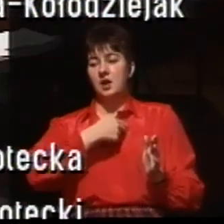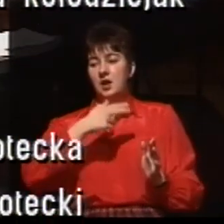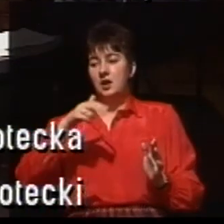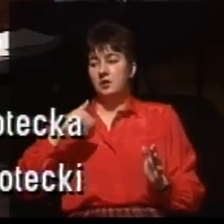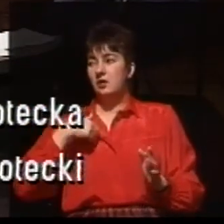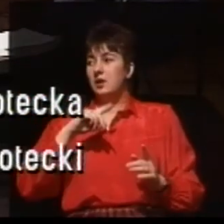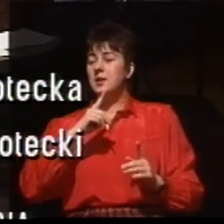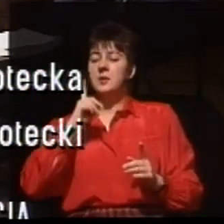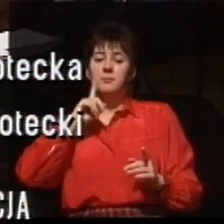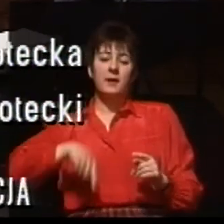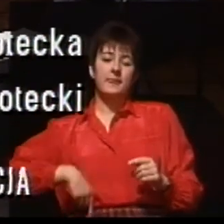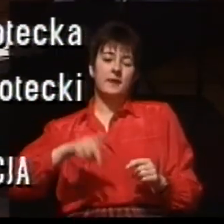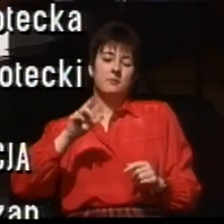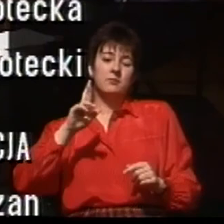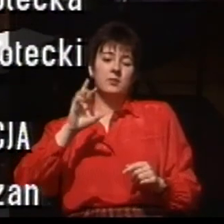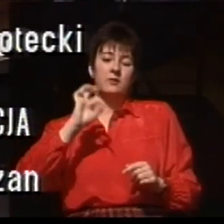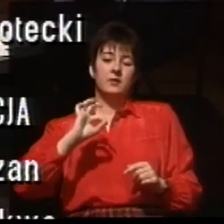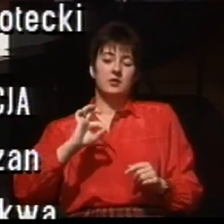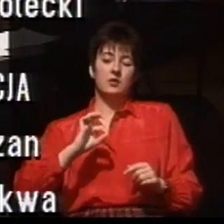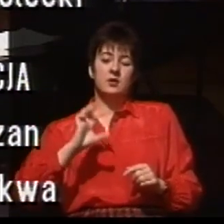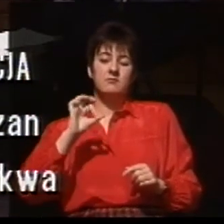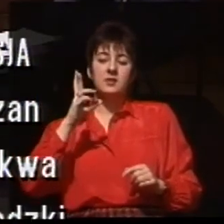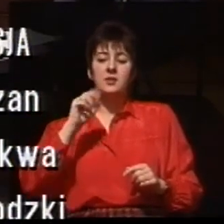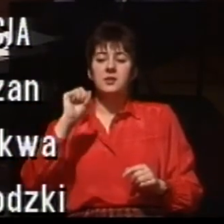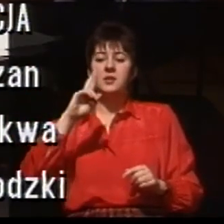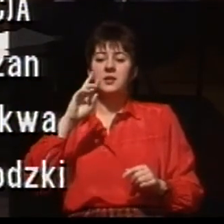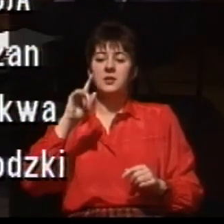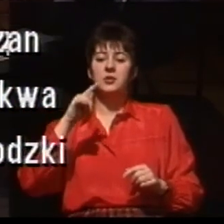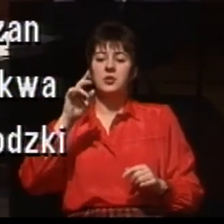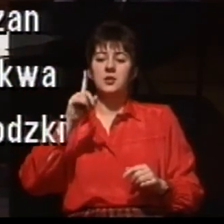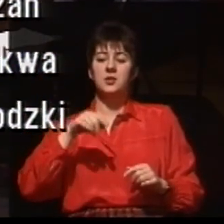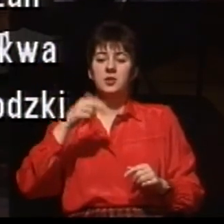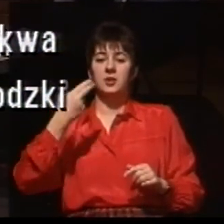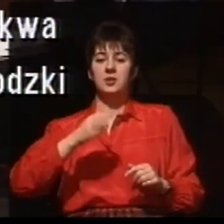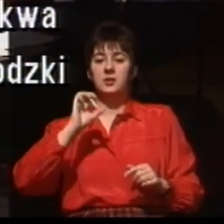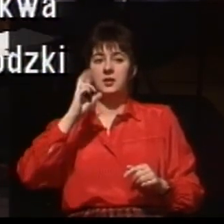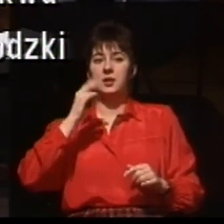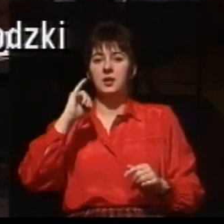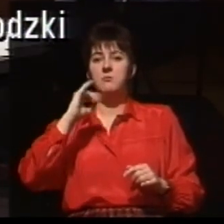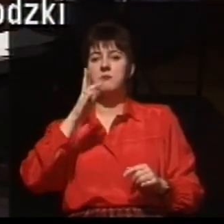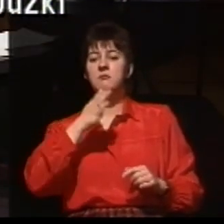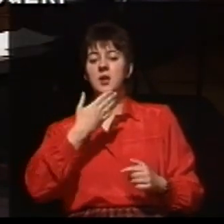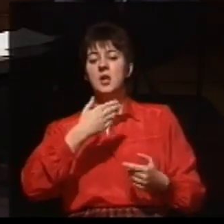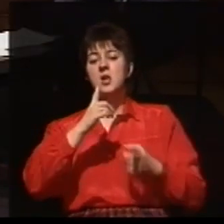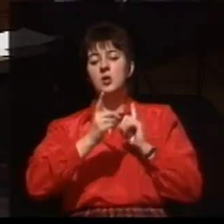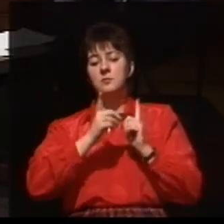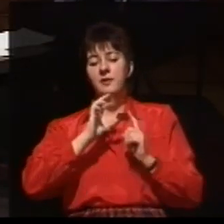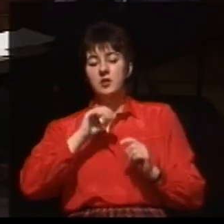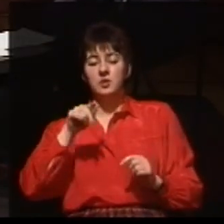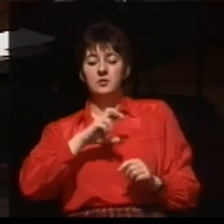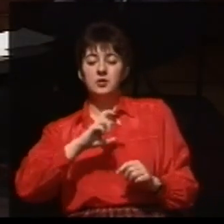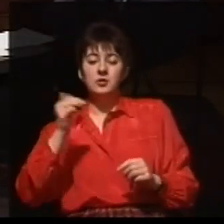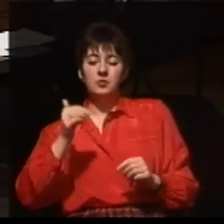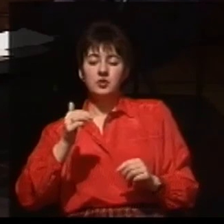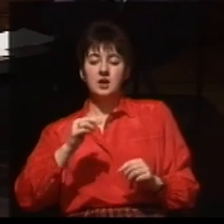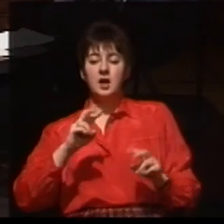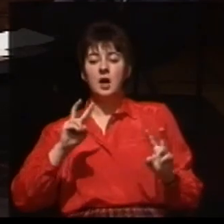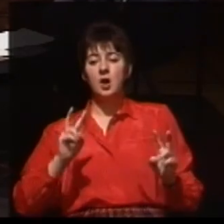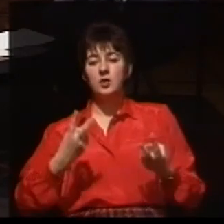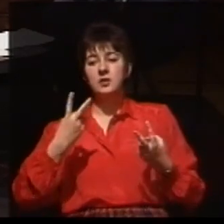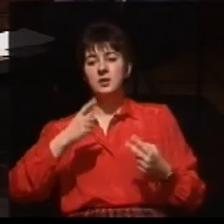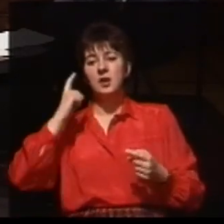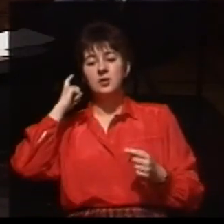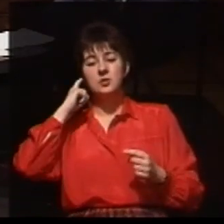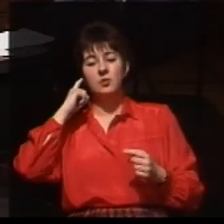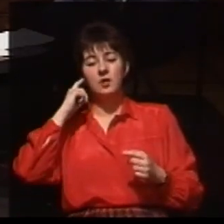Profesorem Skarżyńskim, który prowadzi ośrodek na ulicy Grójeckiej, rozmawialiśmy o tym, czy można odzyskać słuch. Okazuje się, że czasem